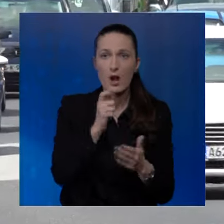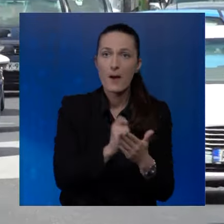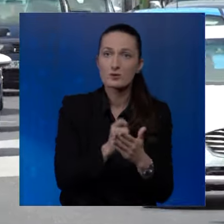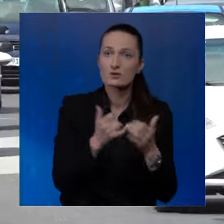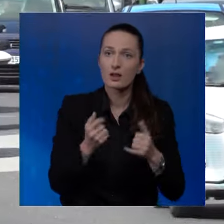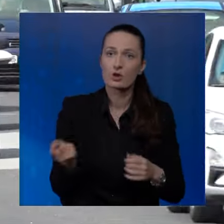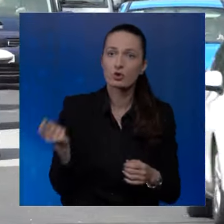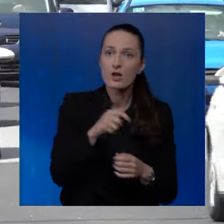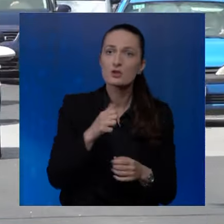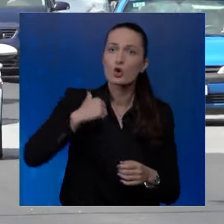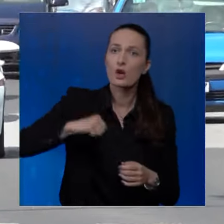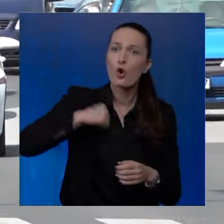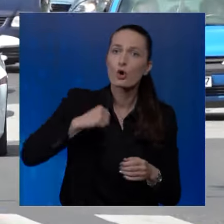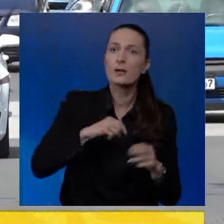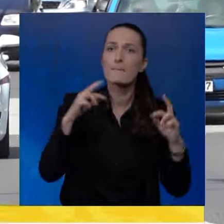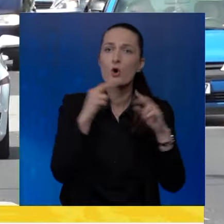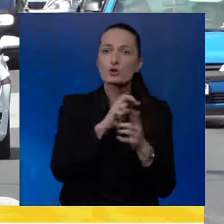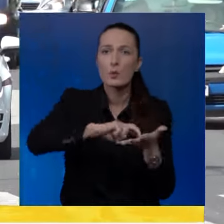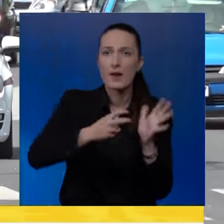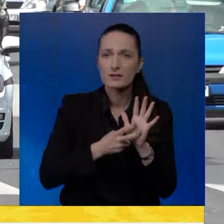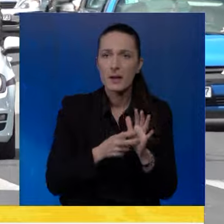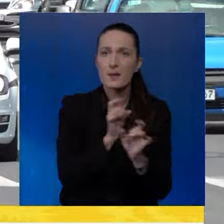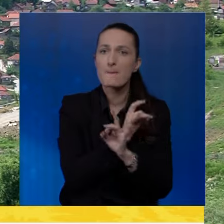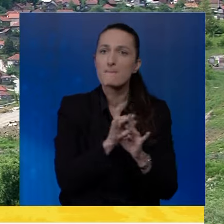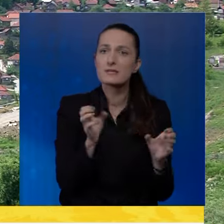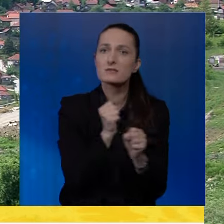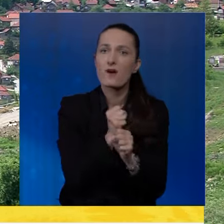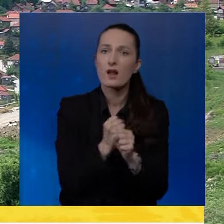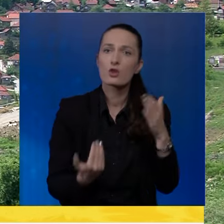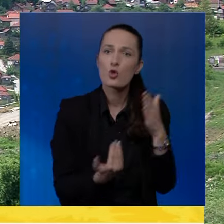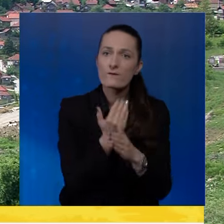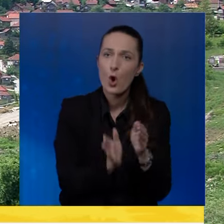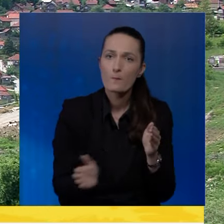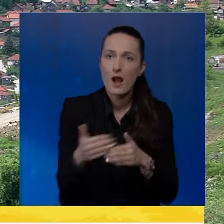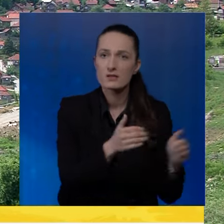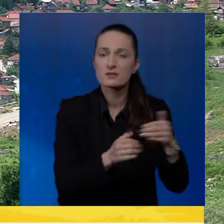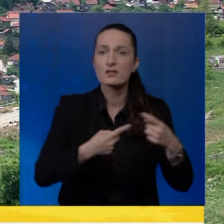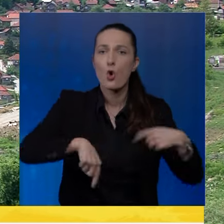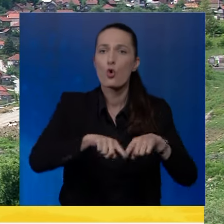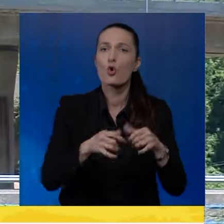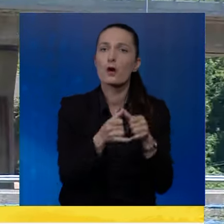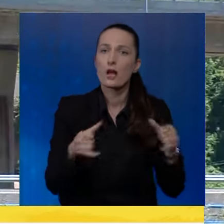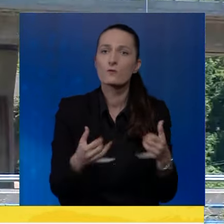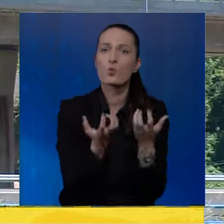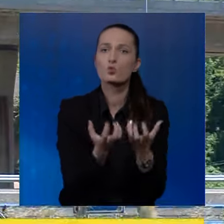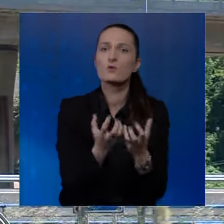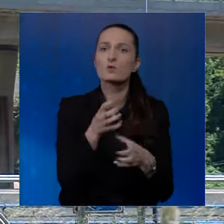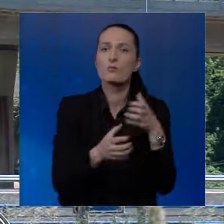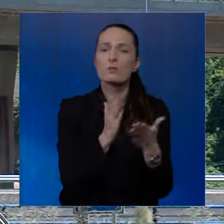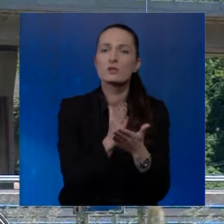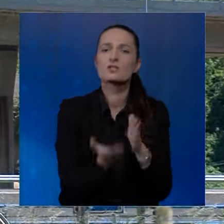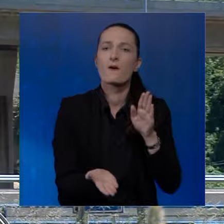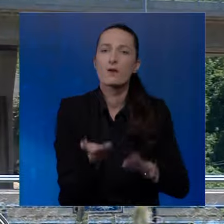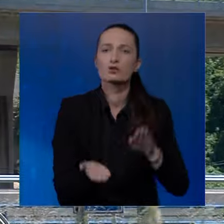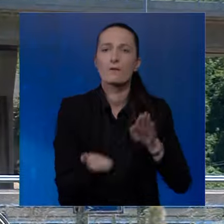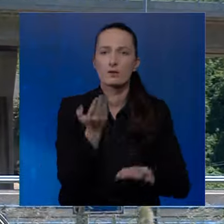da na napotu sada dolaze godine i godine površnog planiranja. Bez stvaranja novih obilaznica oko gradova, gužbe u saobraćaju